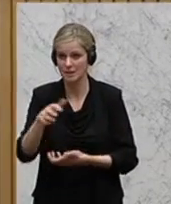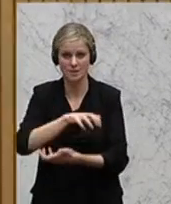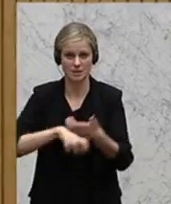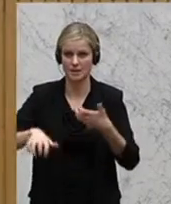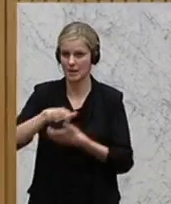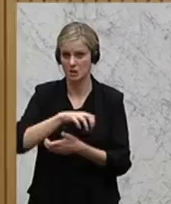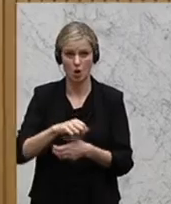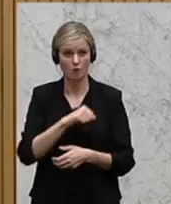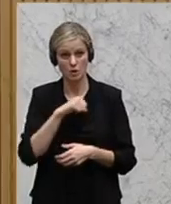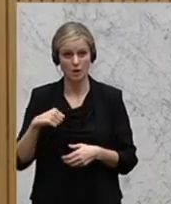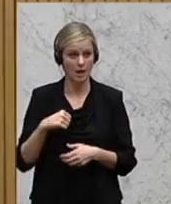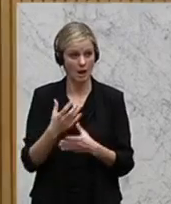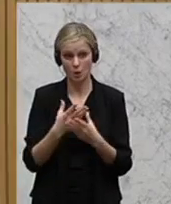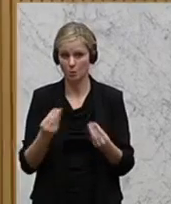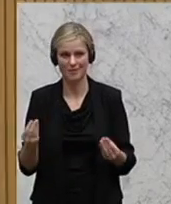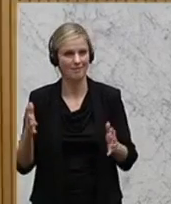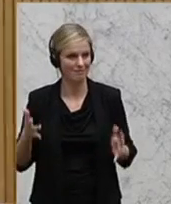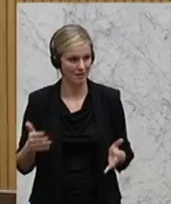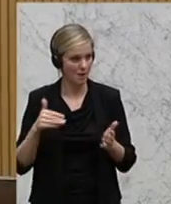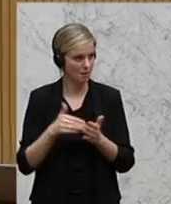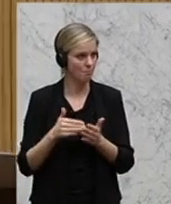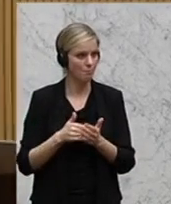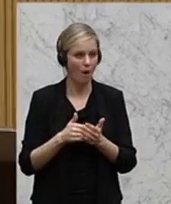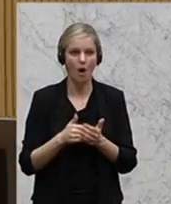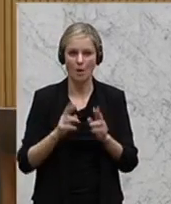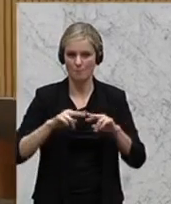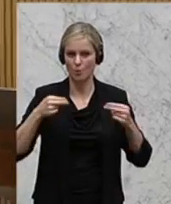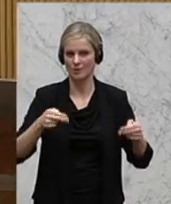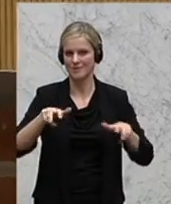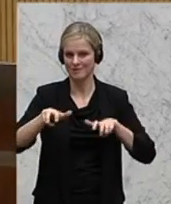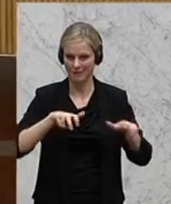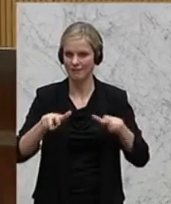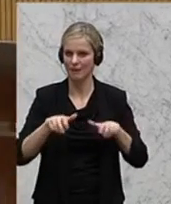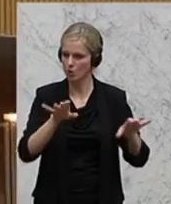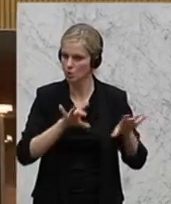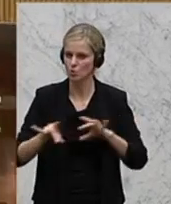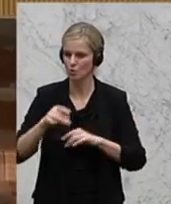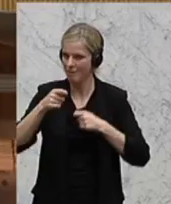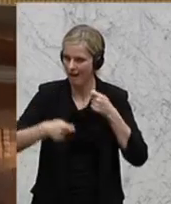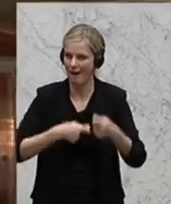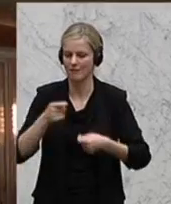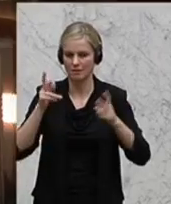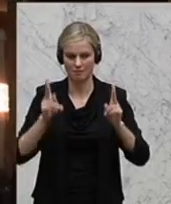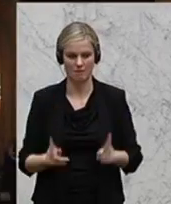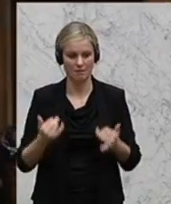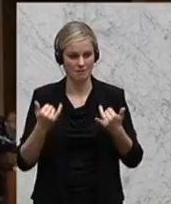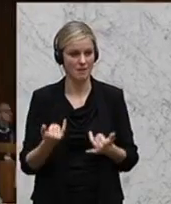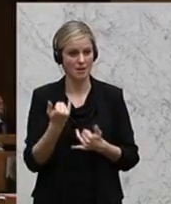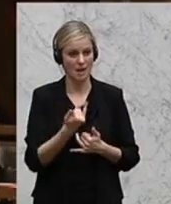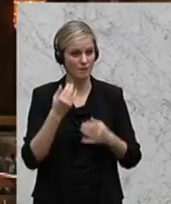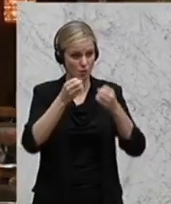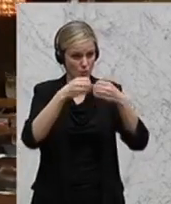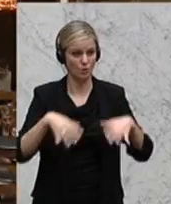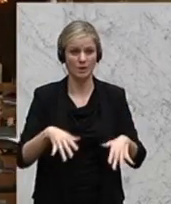von selbst bessern. Wir brauchen eine handlungsfähige Bundesregierung. Wir haben einen handlungsunfähigen Infrastrukturminister,